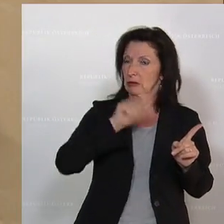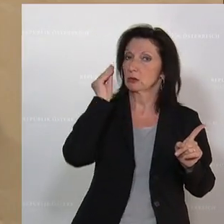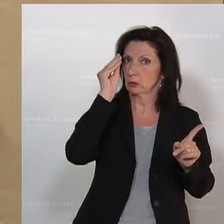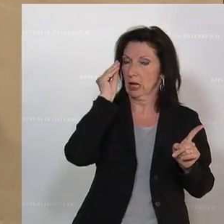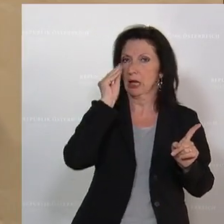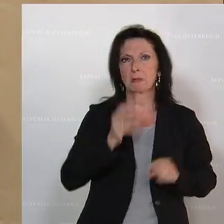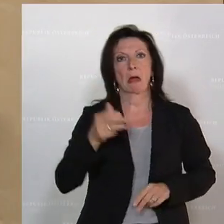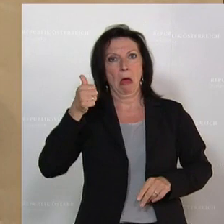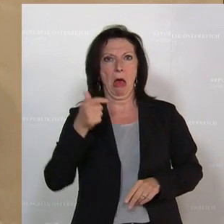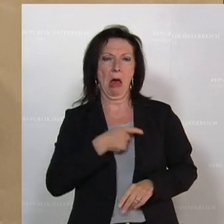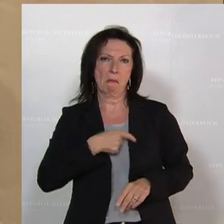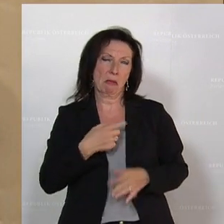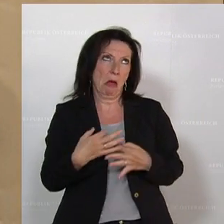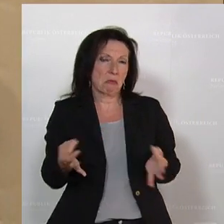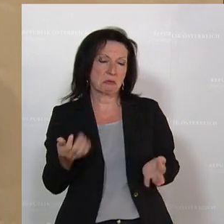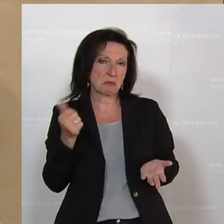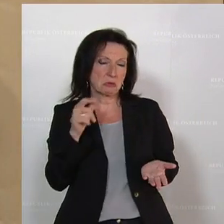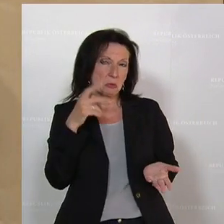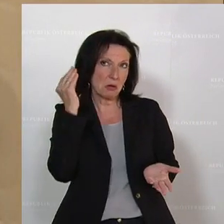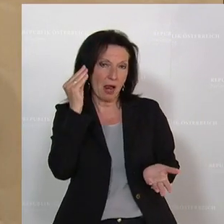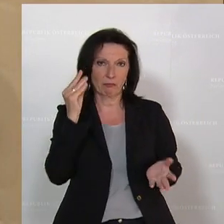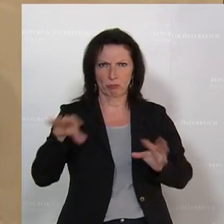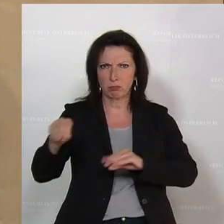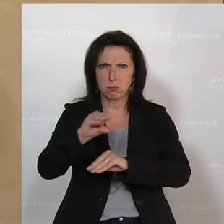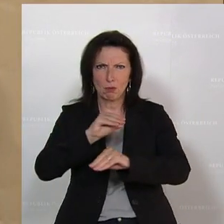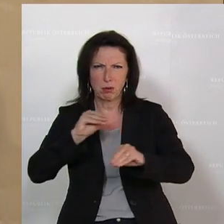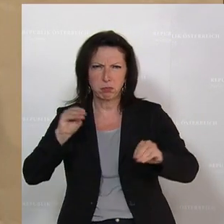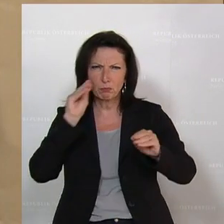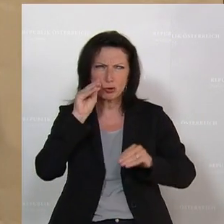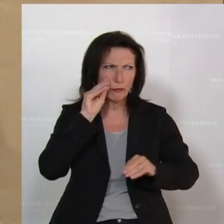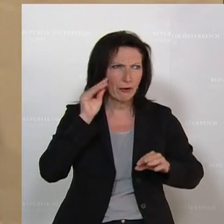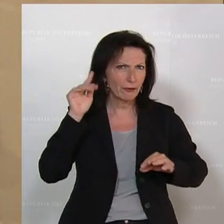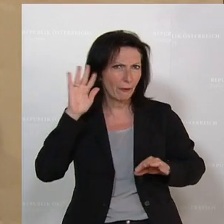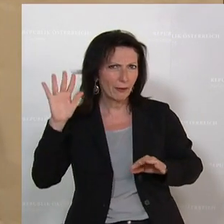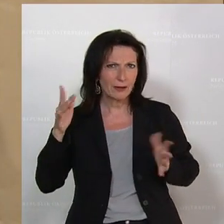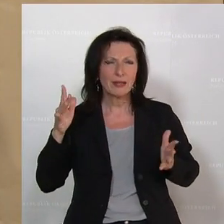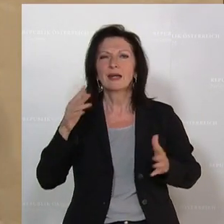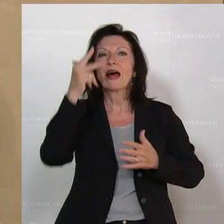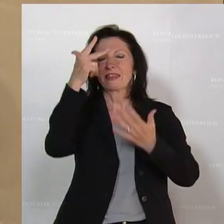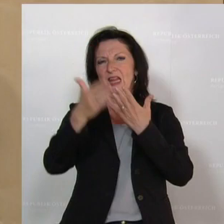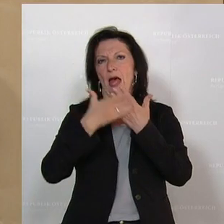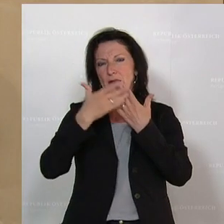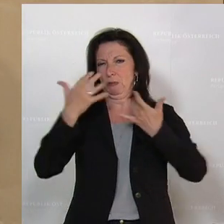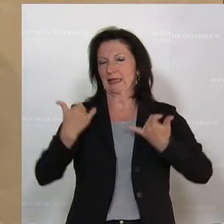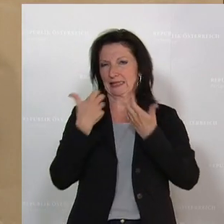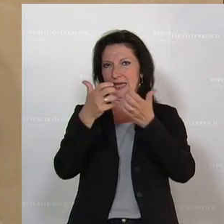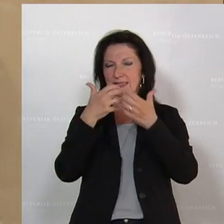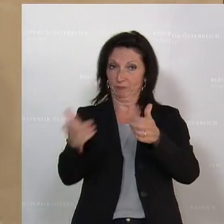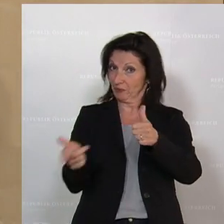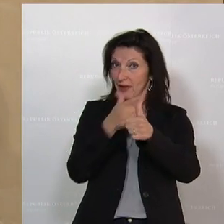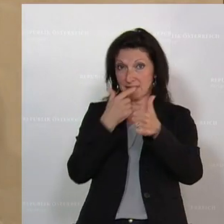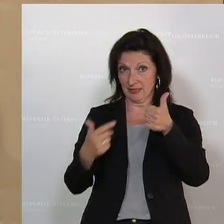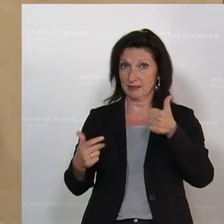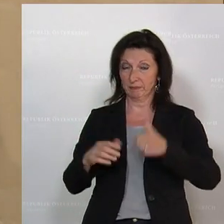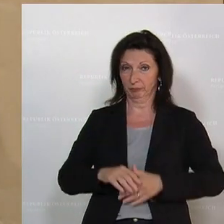die eine Partei nicht, aber ich darf Ihnen drei Beispiele bringen. Das erste Beispiel